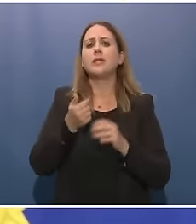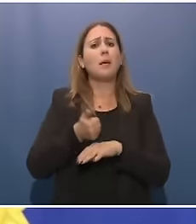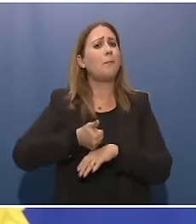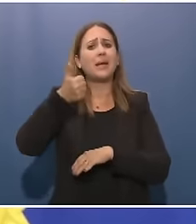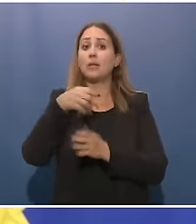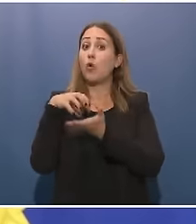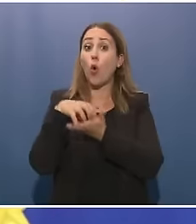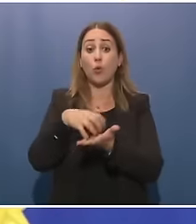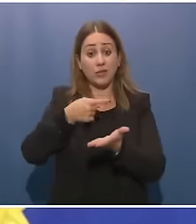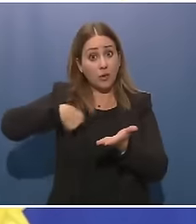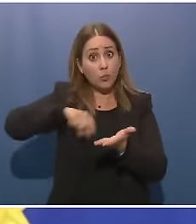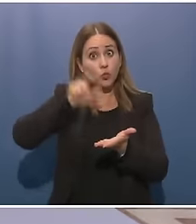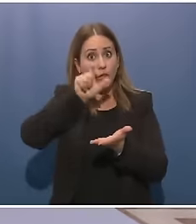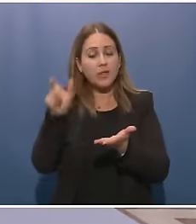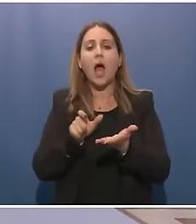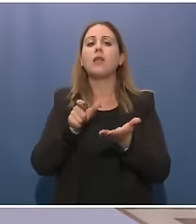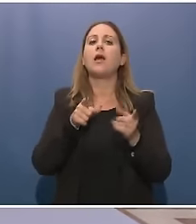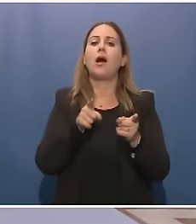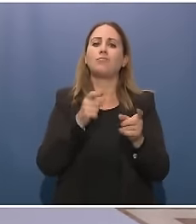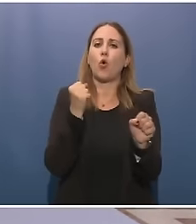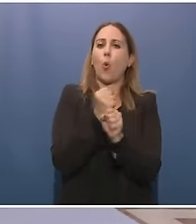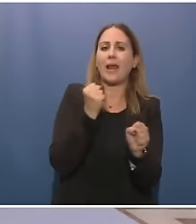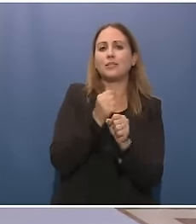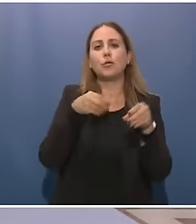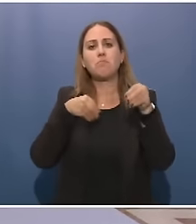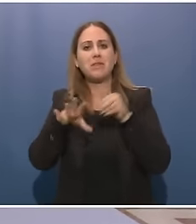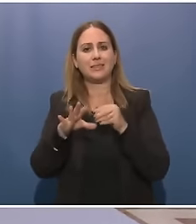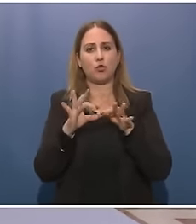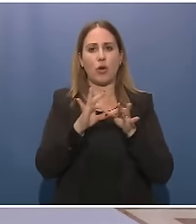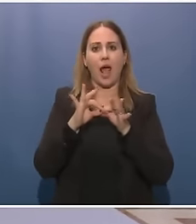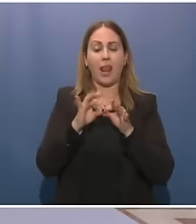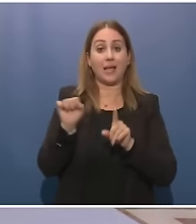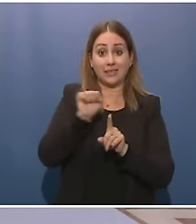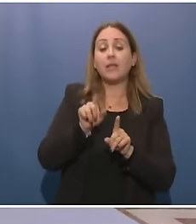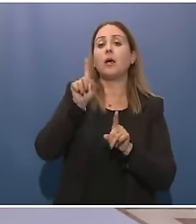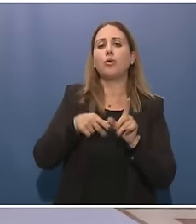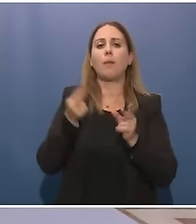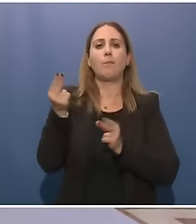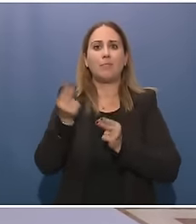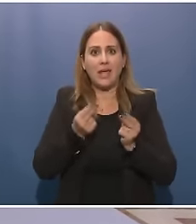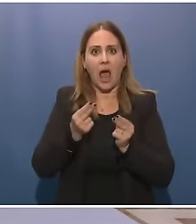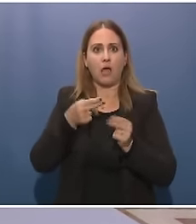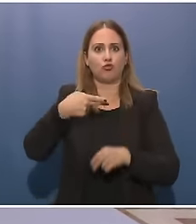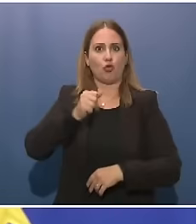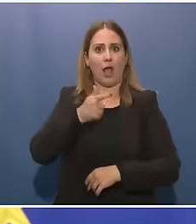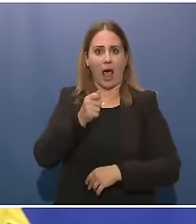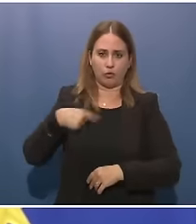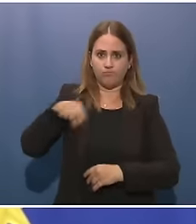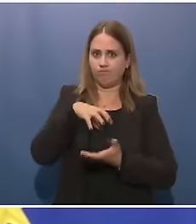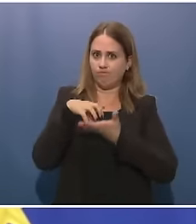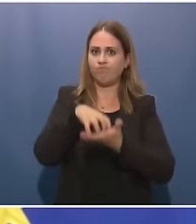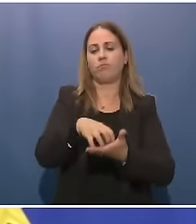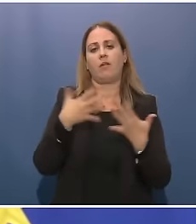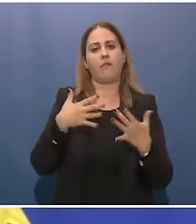operazioni e alle missioni dell'Alleanza Atlantica e quindi anche ovviamente al bilancio della Nato. Il ruolo della nostra